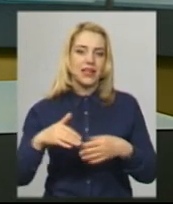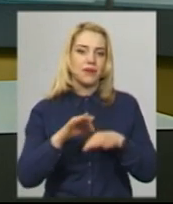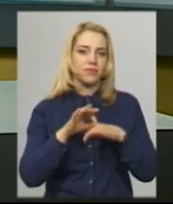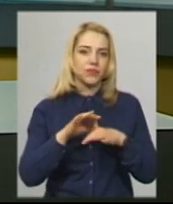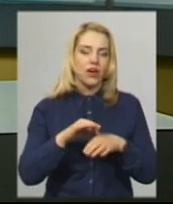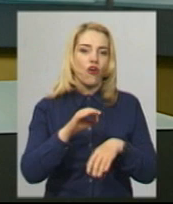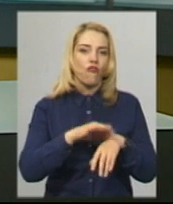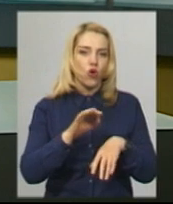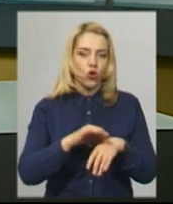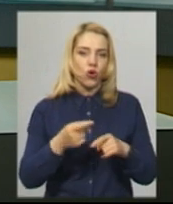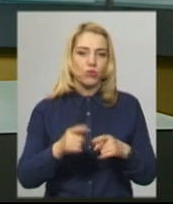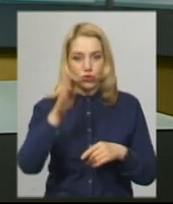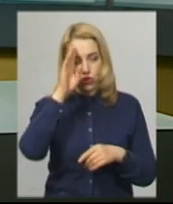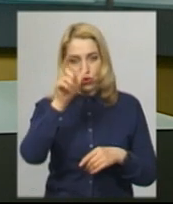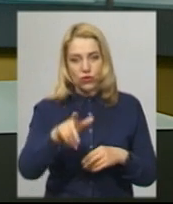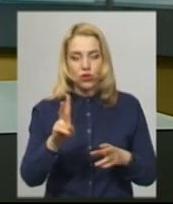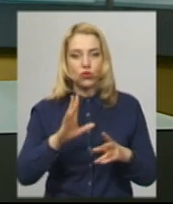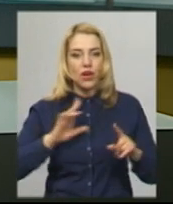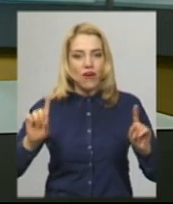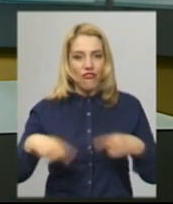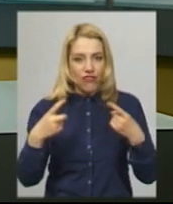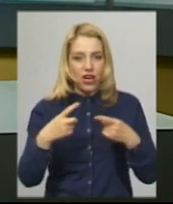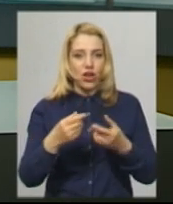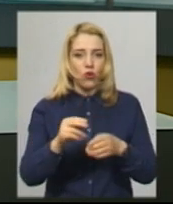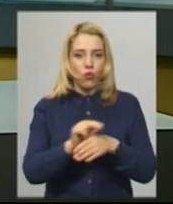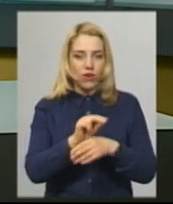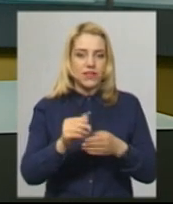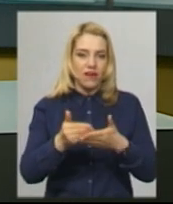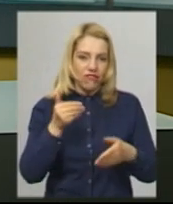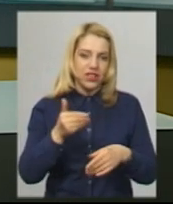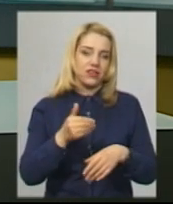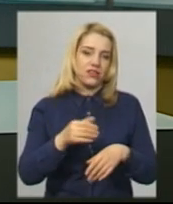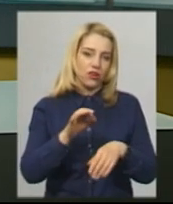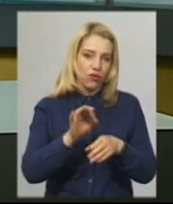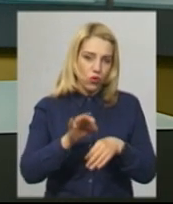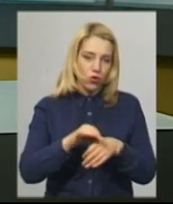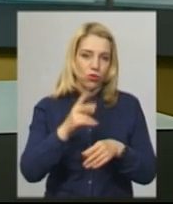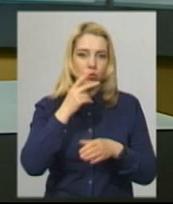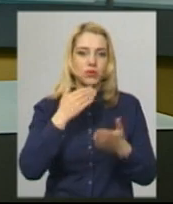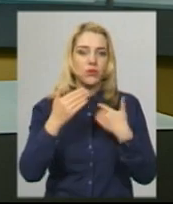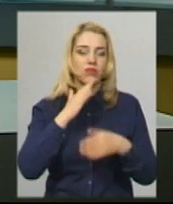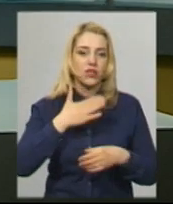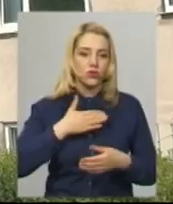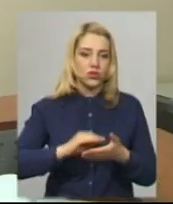З чоловіком, що вилікувався від коронавірусу, поспілкувалася телефоном кореспондентка Суспільного Неля Шпулак.